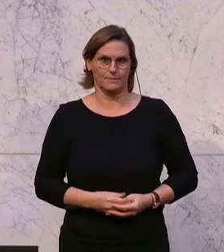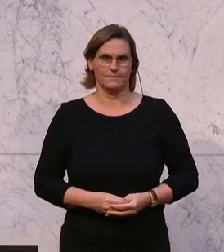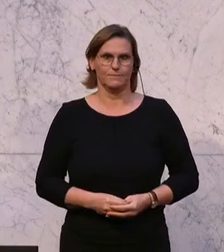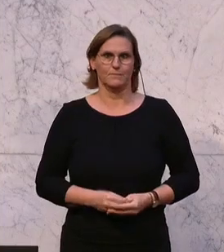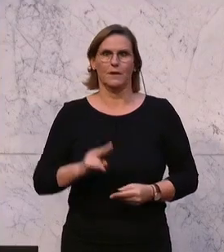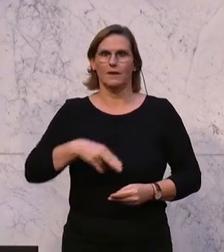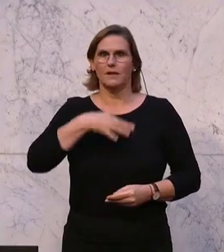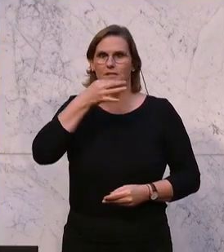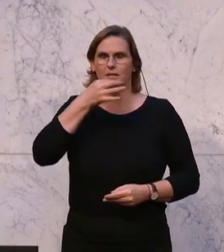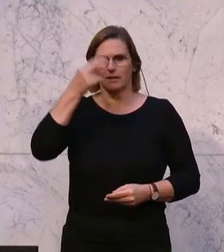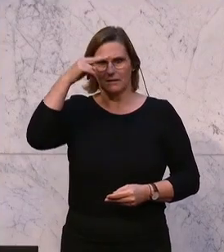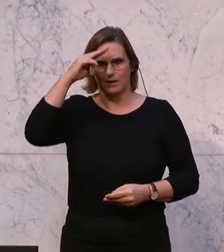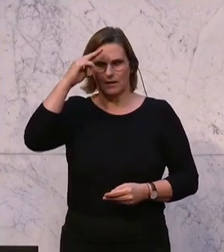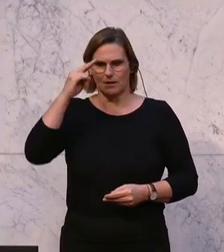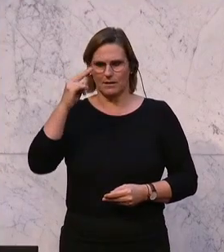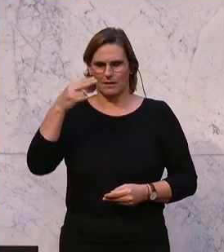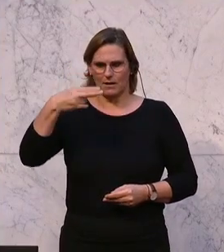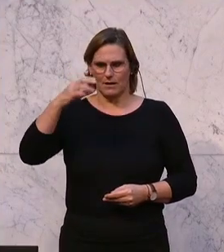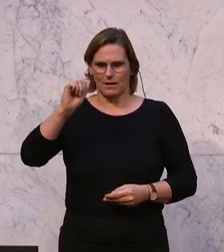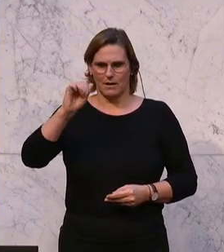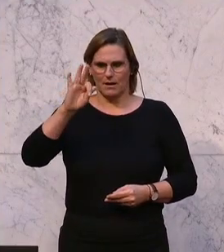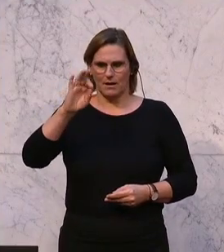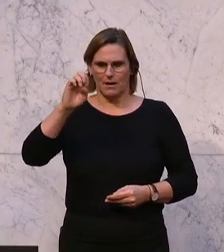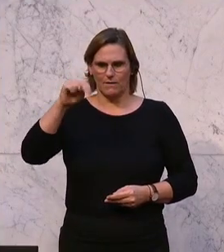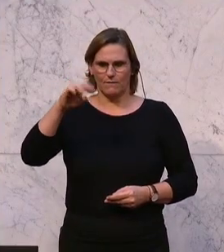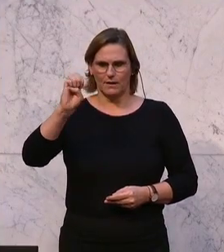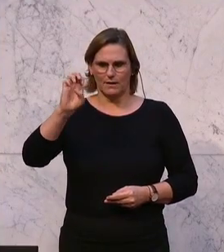Nächster Redner ist der Abgeordneter Christian Hafenegger. Bitte, Herr Abgeordneter.